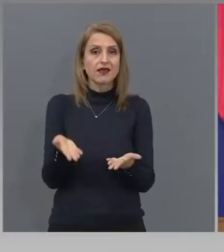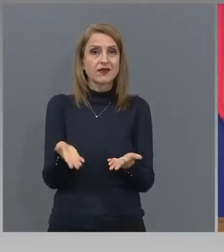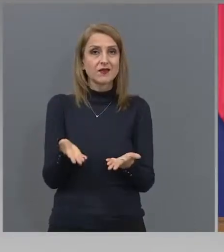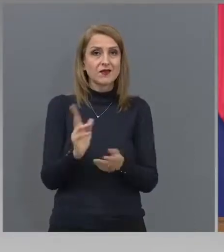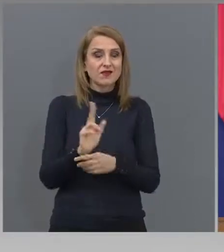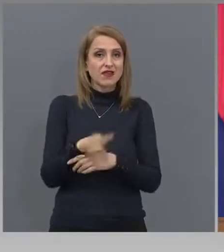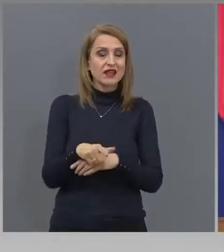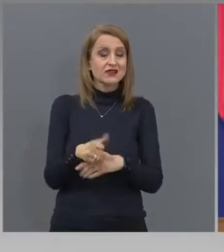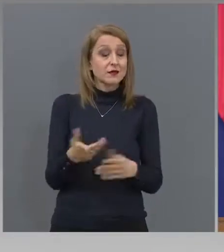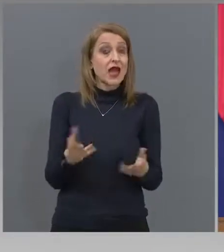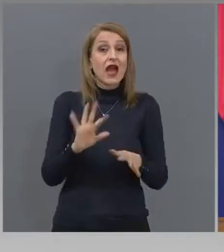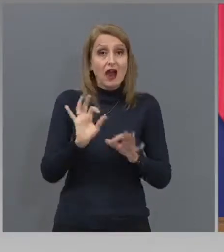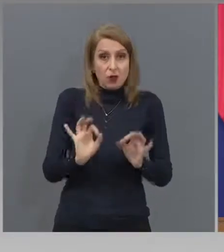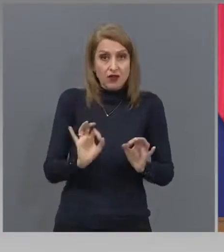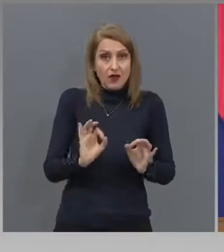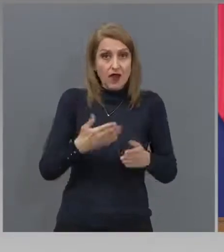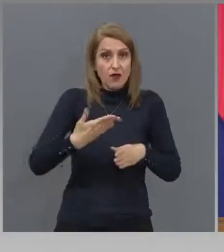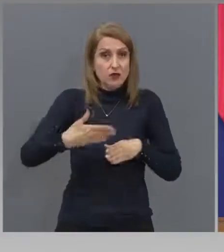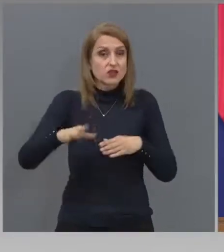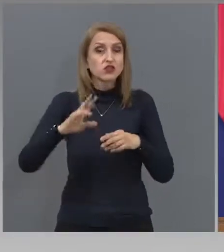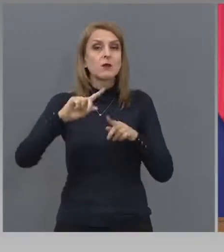продължиме юни, юли, август,